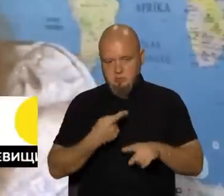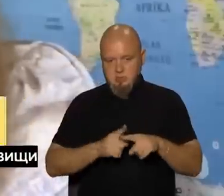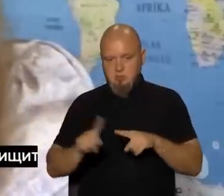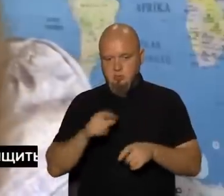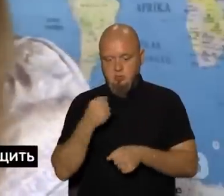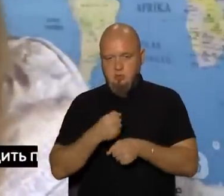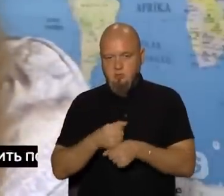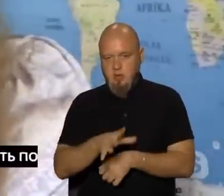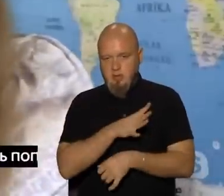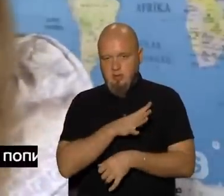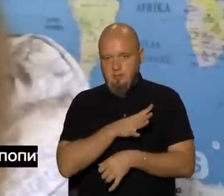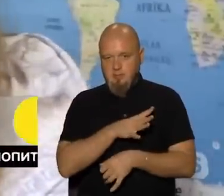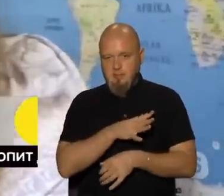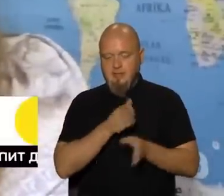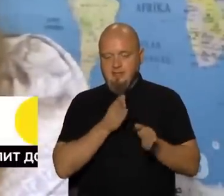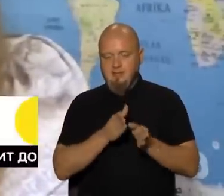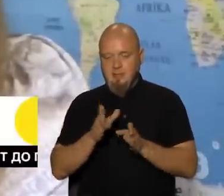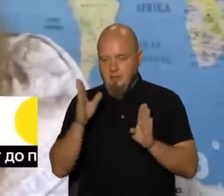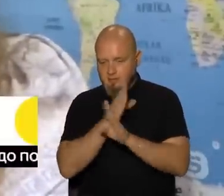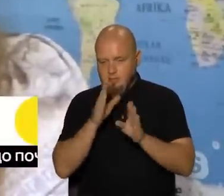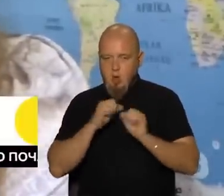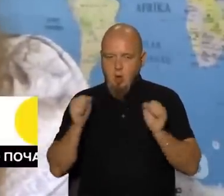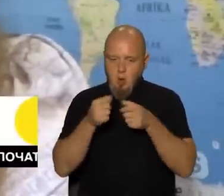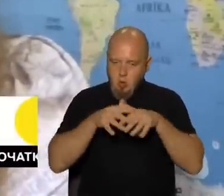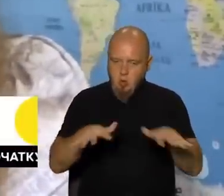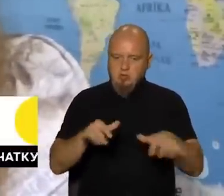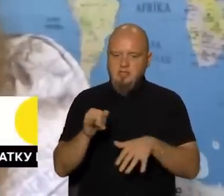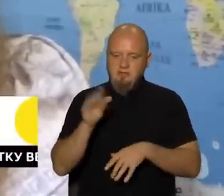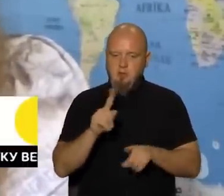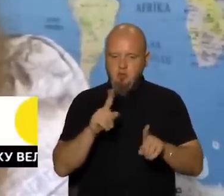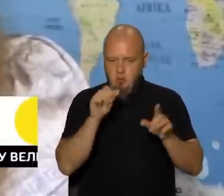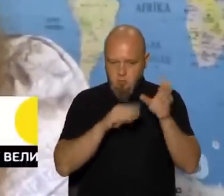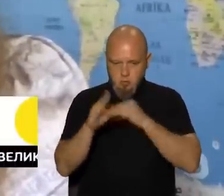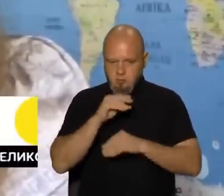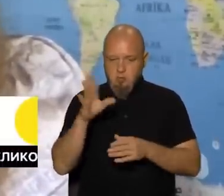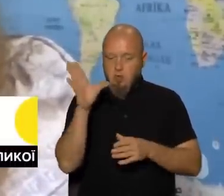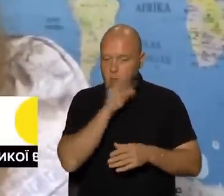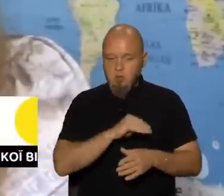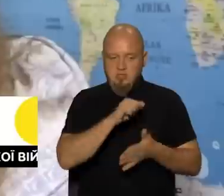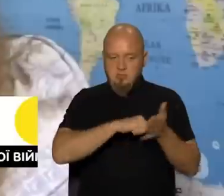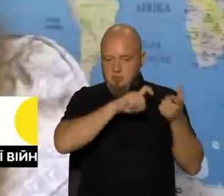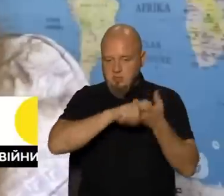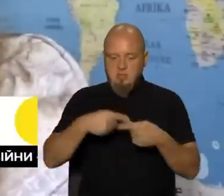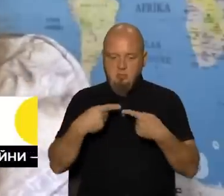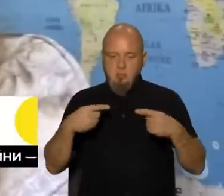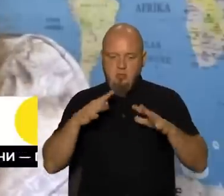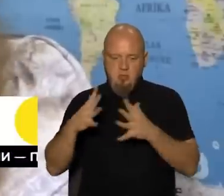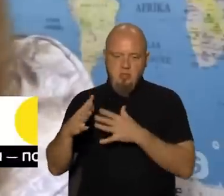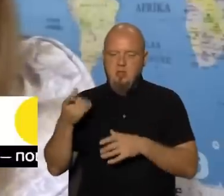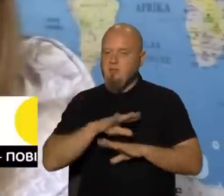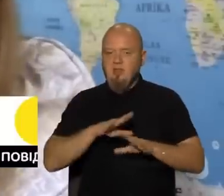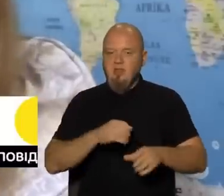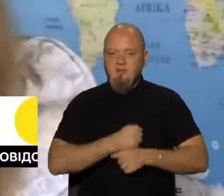тим, що працювали системи вентиляції, охолодження і все, що можливо може спричинити будь-які дії, навіть не